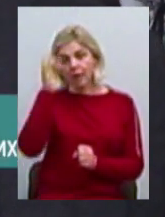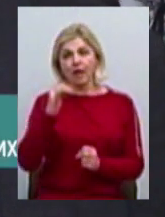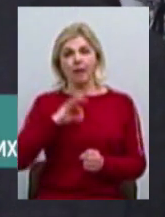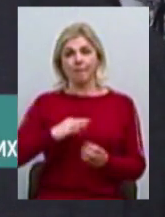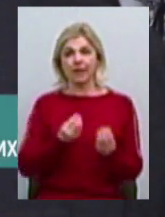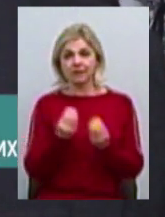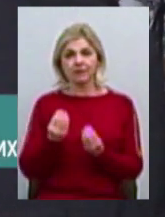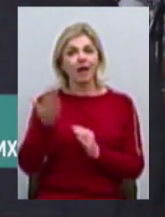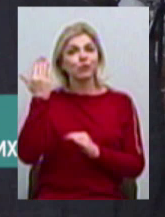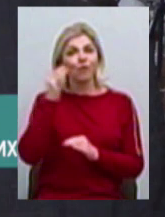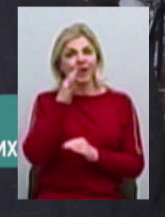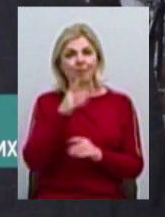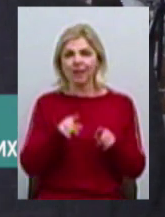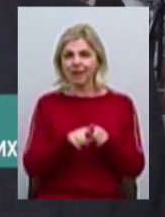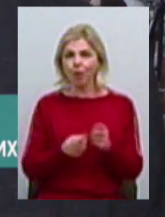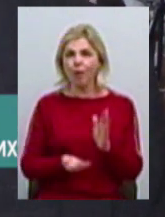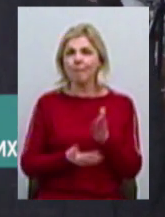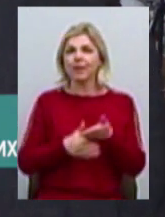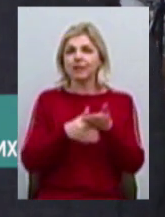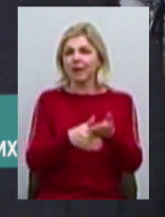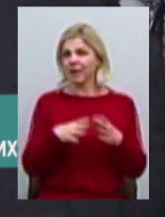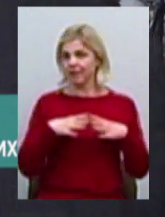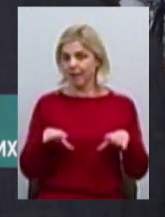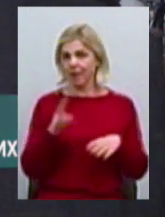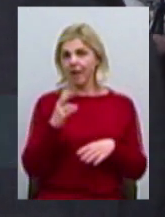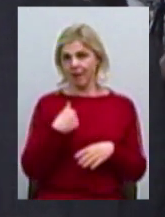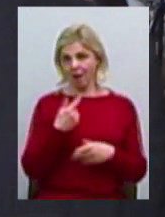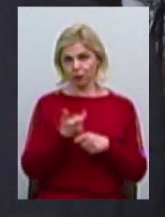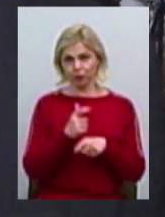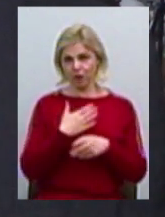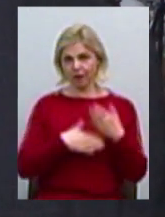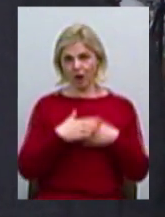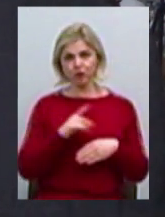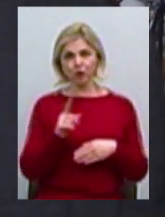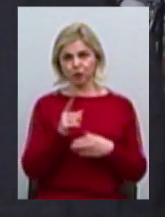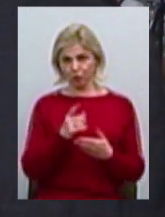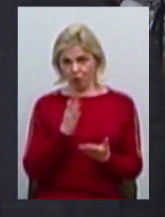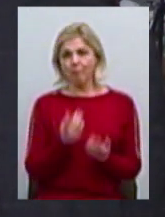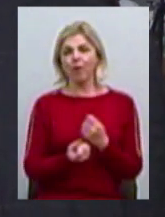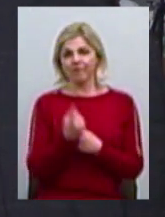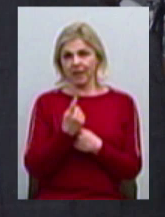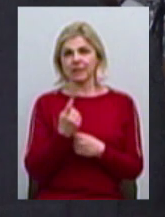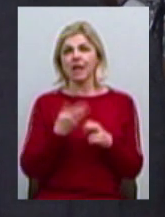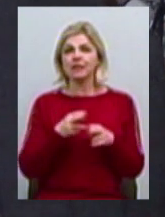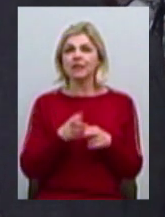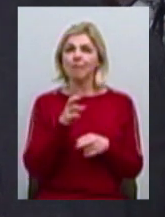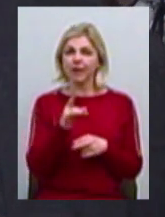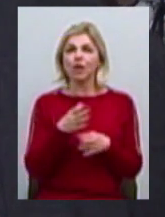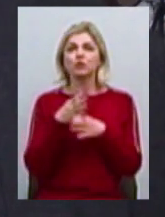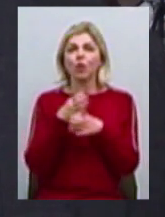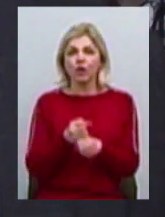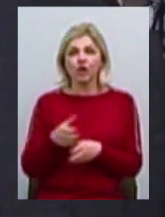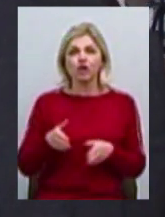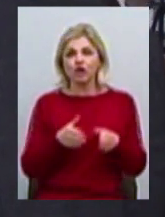підтримки не було. Але, на мій погляд, я дуже тішуся, що вона з'явилась. Дуже б цього хотілося, тому що це значно б спростило і скоротило б наш